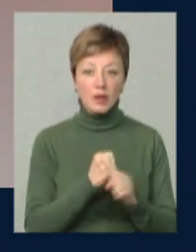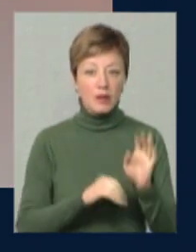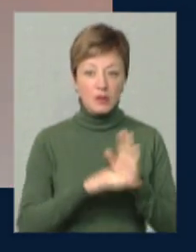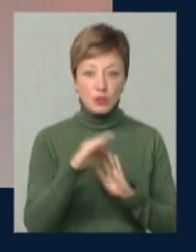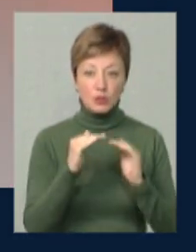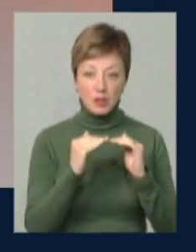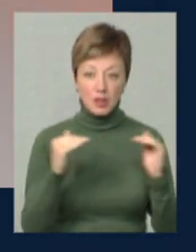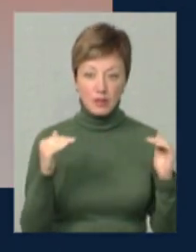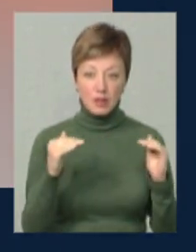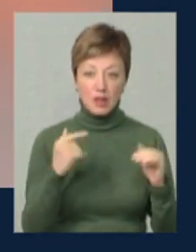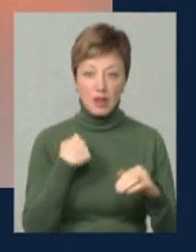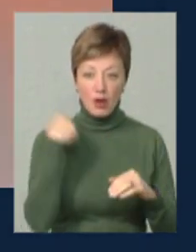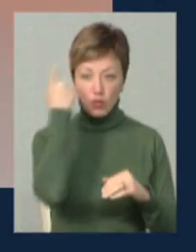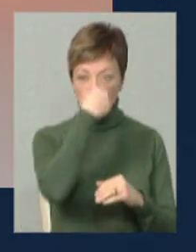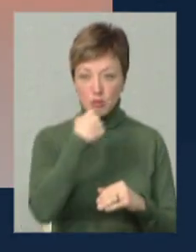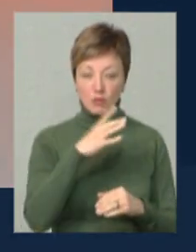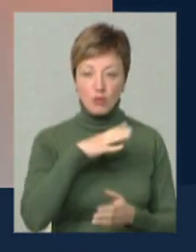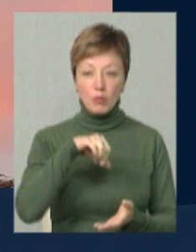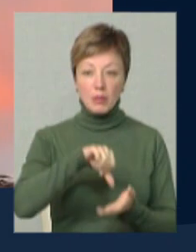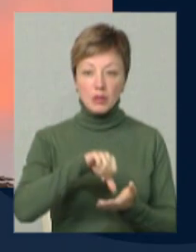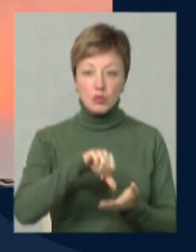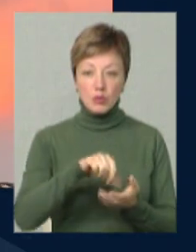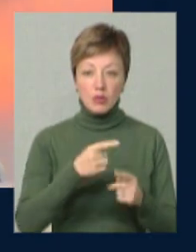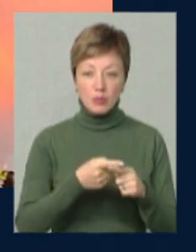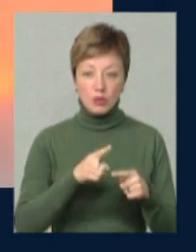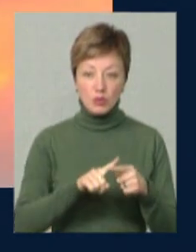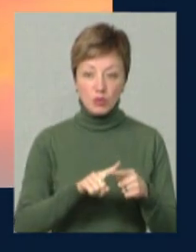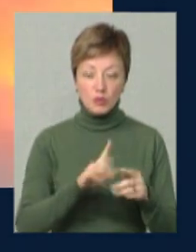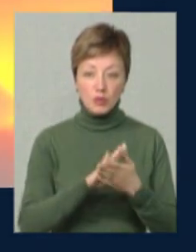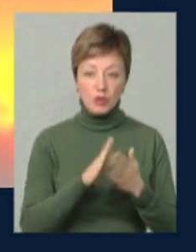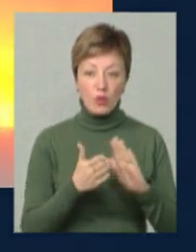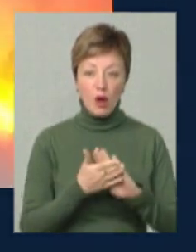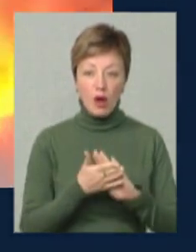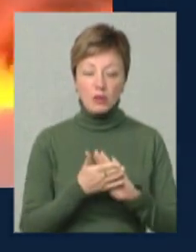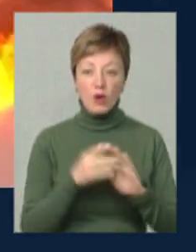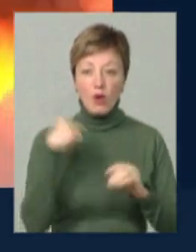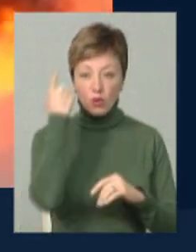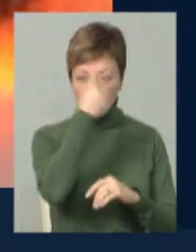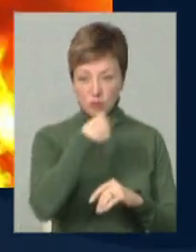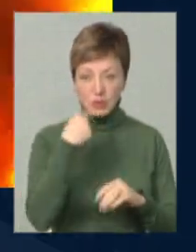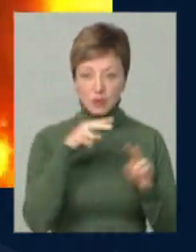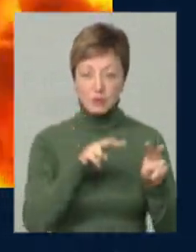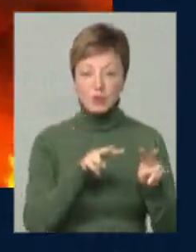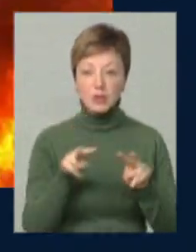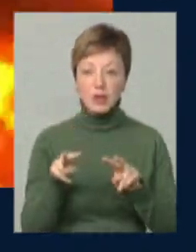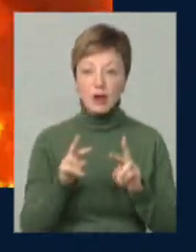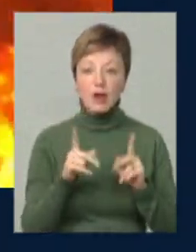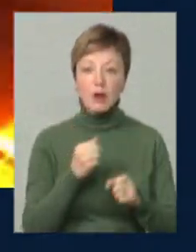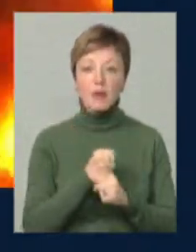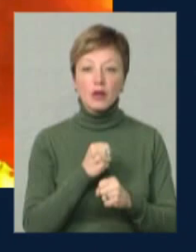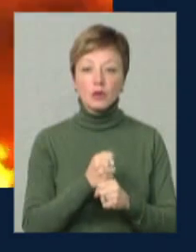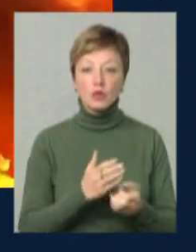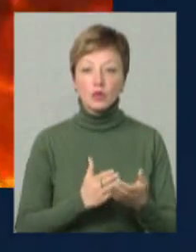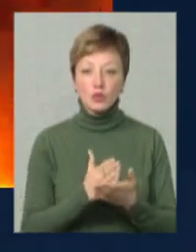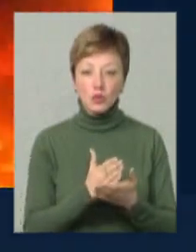рівні, я особисто був присутній в тій ситуації, особисто спостерігав, як працюють служби,